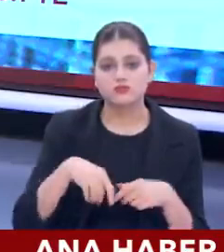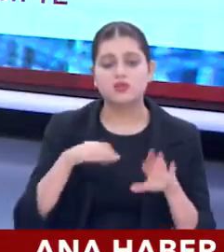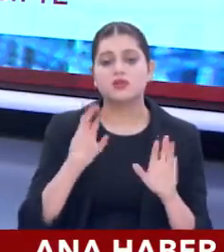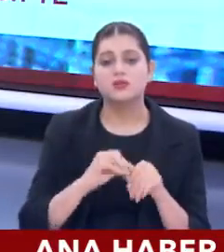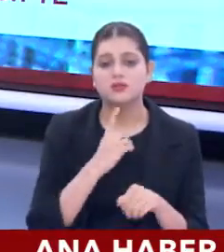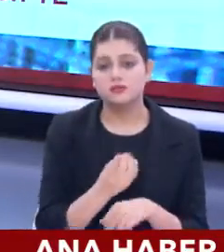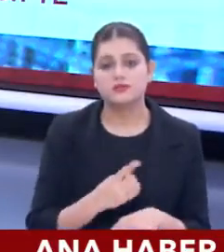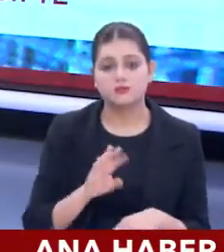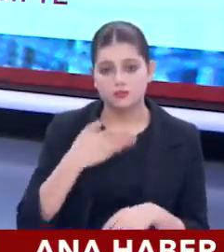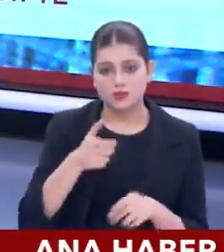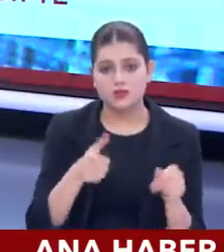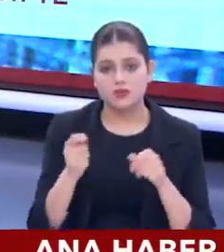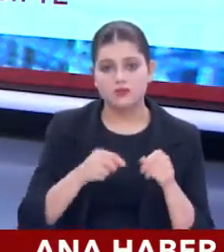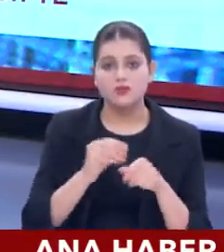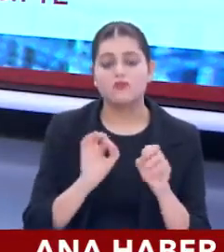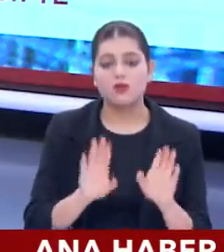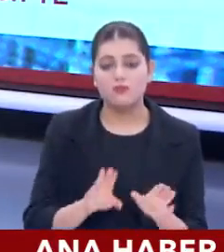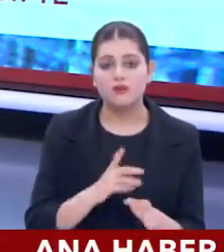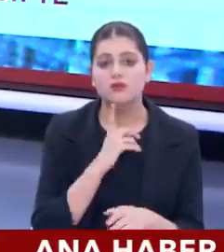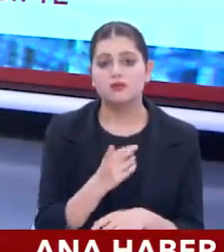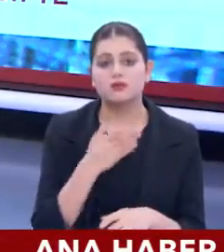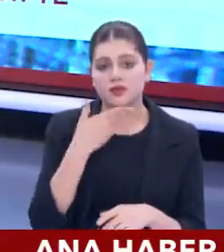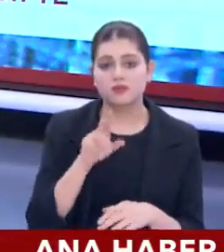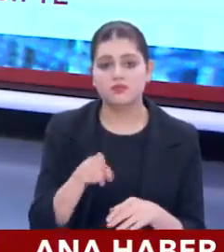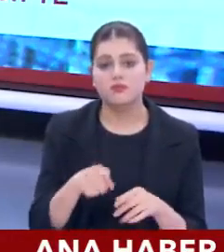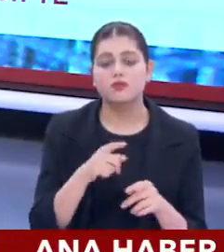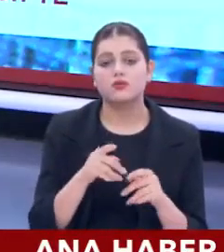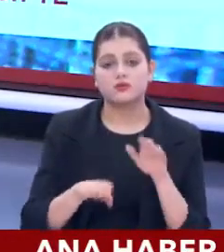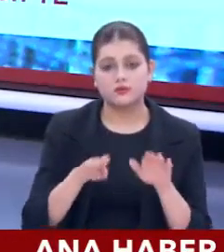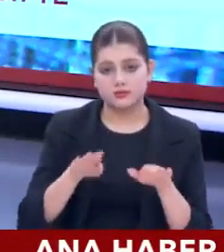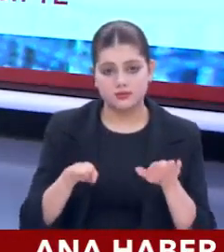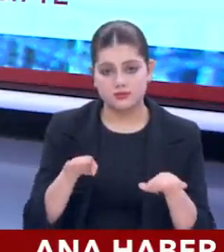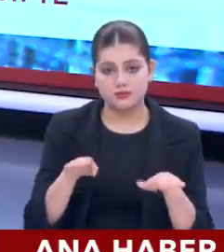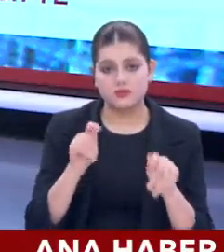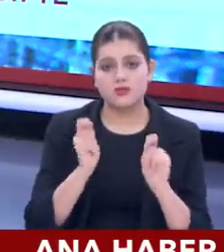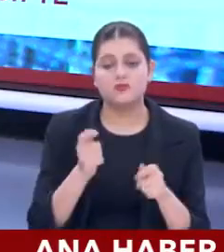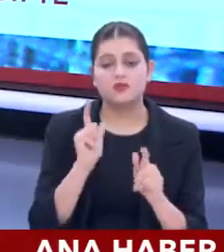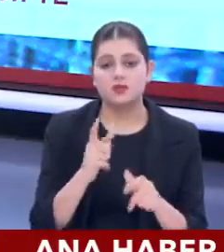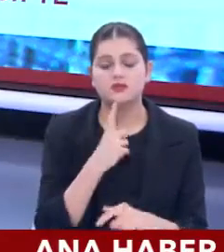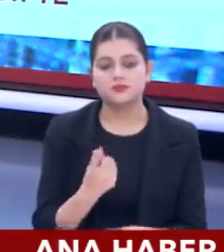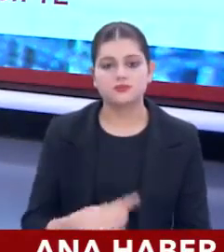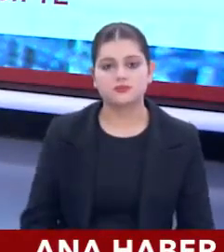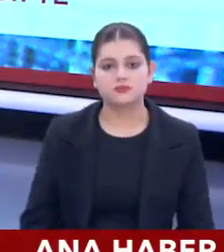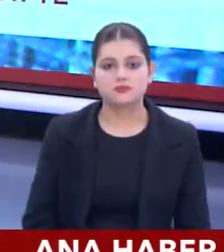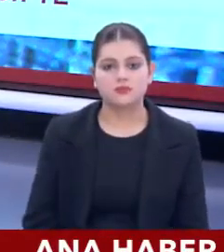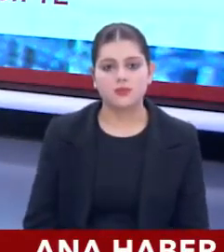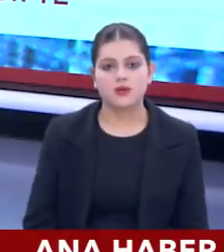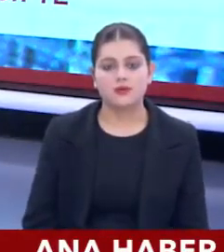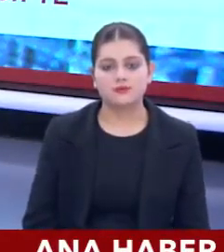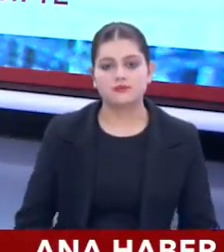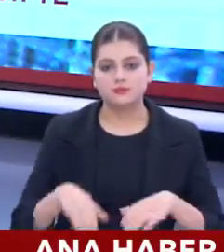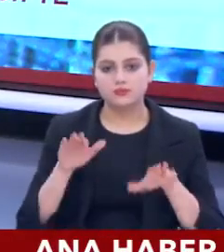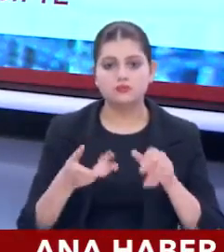değildirler. Bunu da söyleyeyim. Fakat dediğim gibi o terazinin topuzunu da ayarlamak gerekiyor. Şimdi